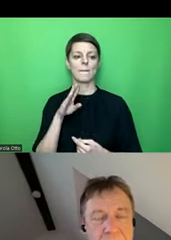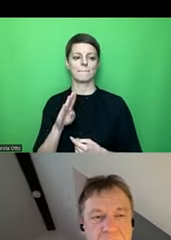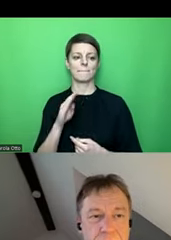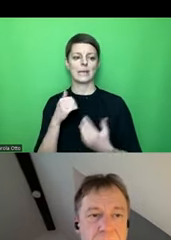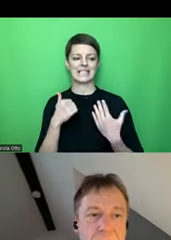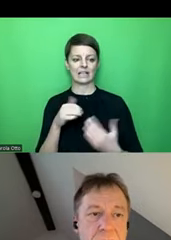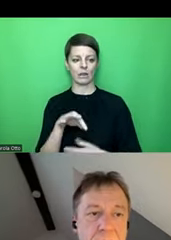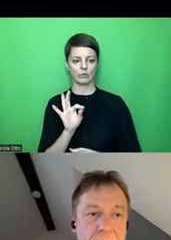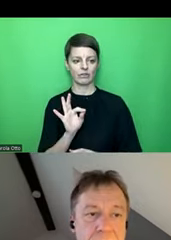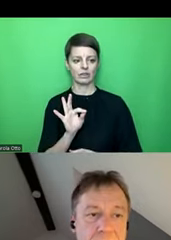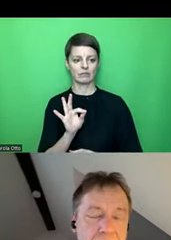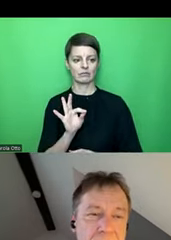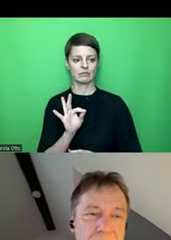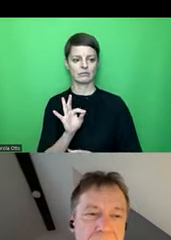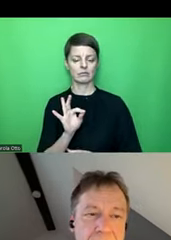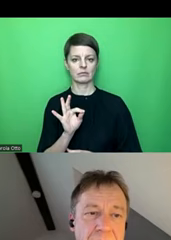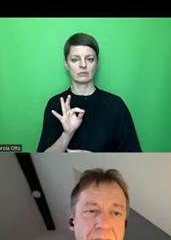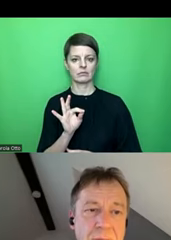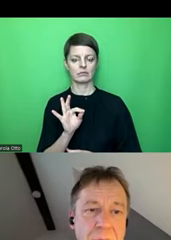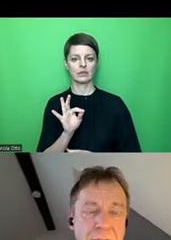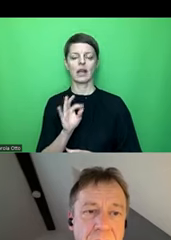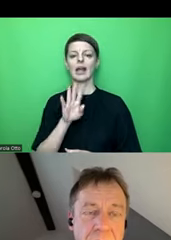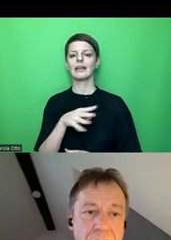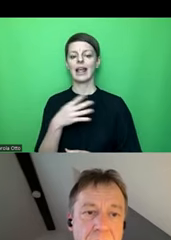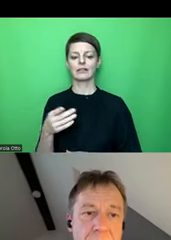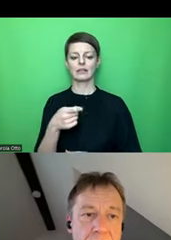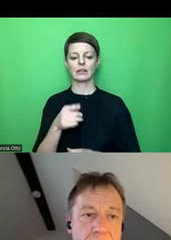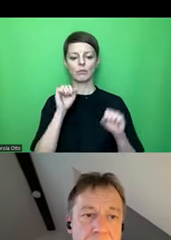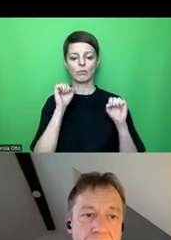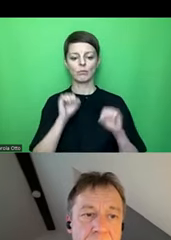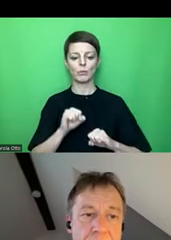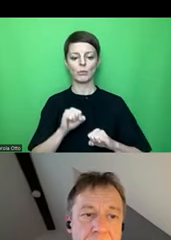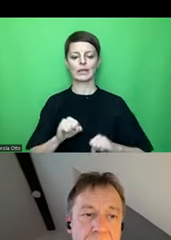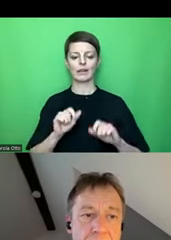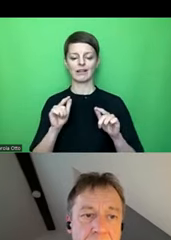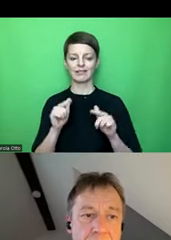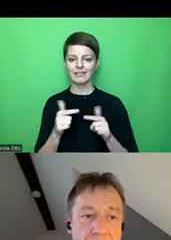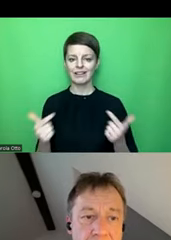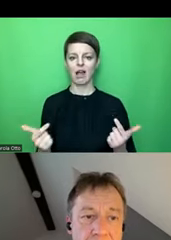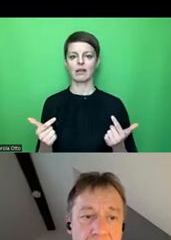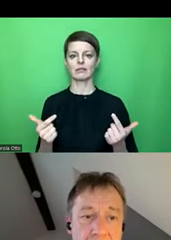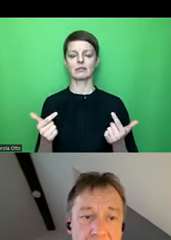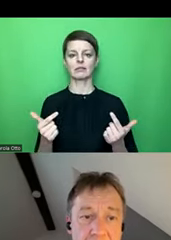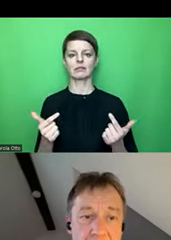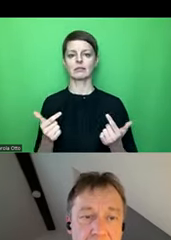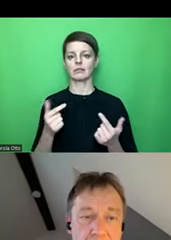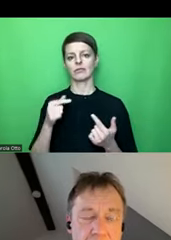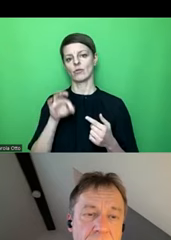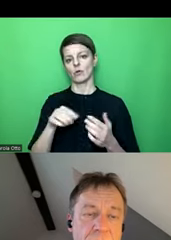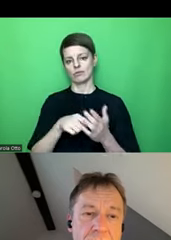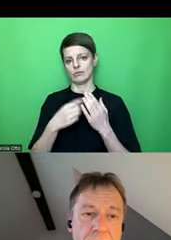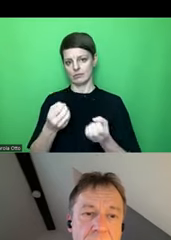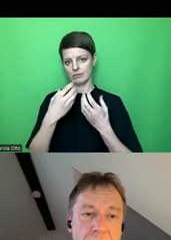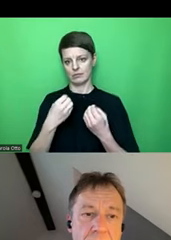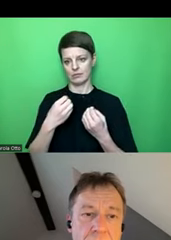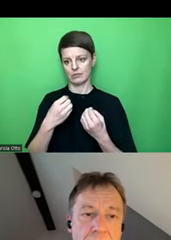Es gibt meines Wissens in Excel keine Möglichkeit das dann auch anzusagen, es sei denn, ich würde